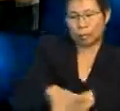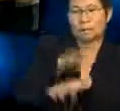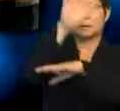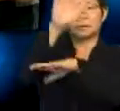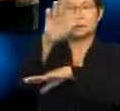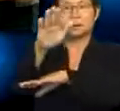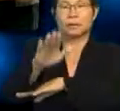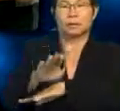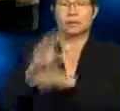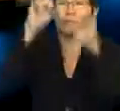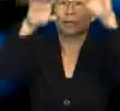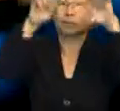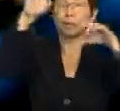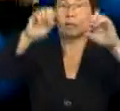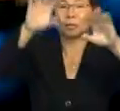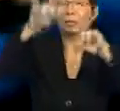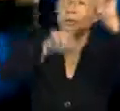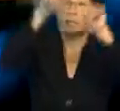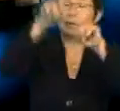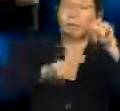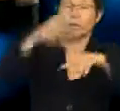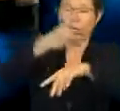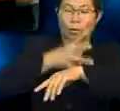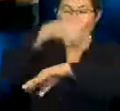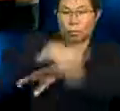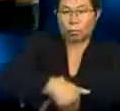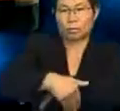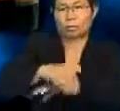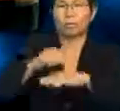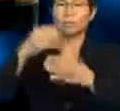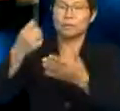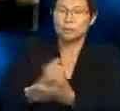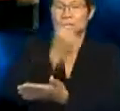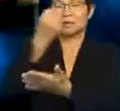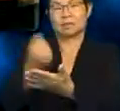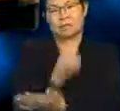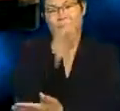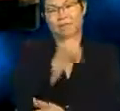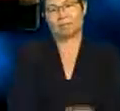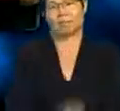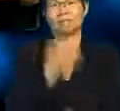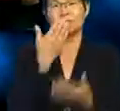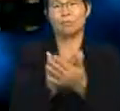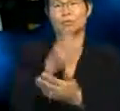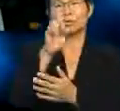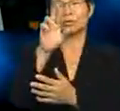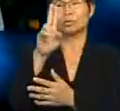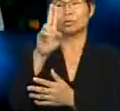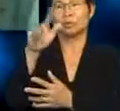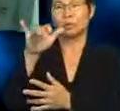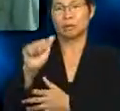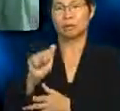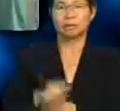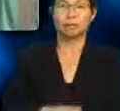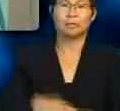Berkelip-kelip dialah bintang Waktu malam berseri-seri Bagus, Syariha. Baiklah, murid-murid.